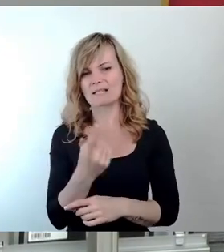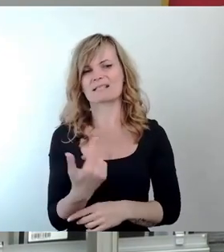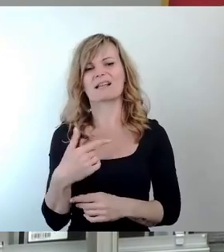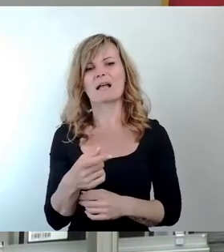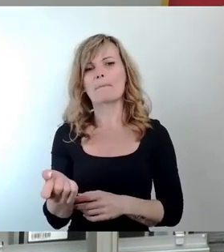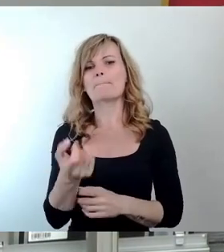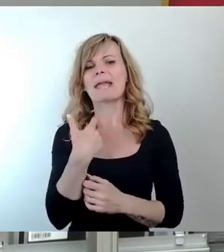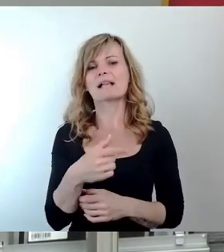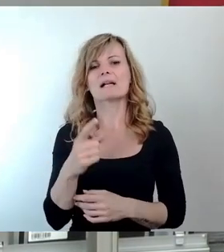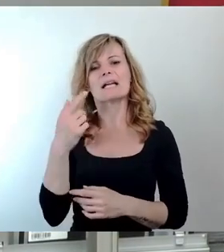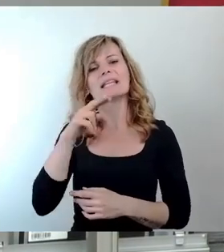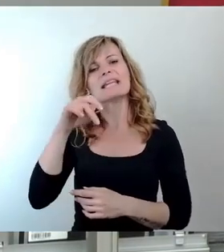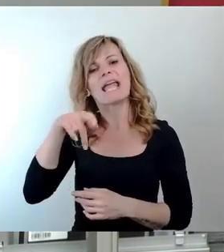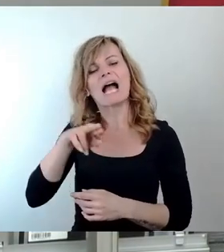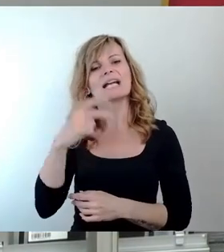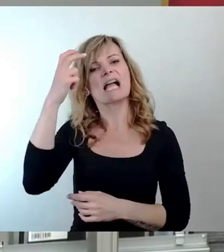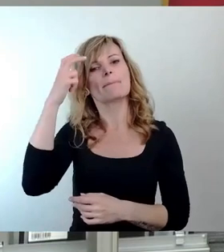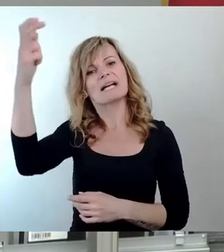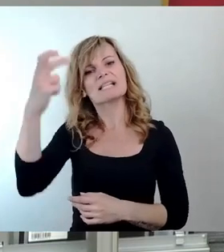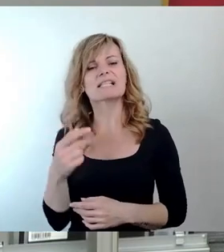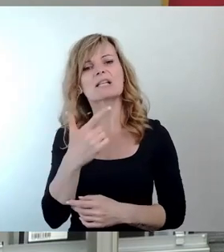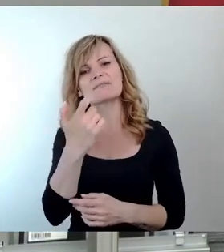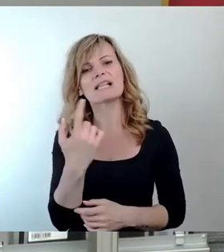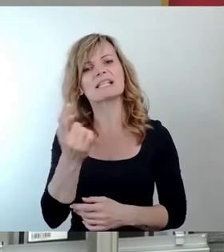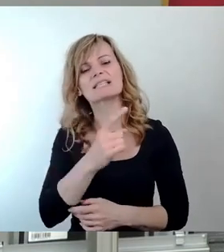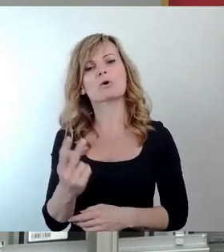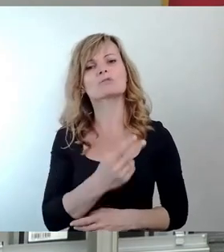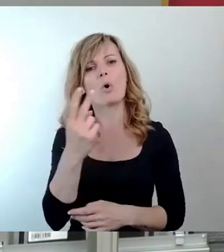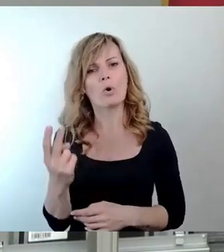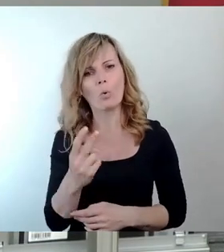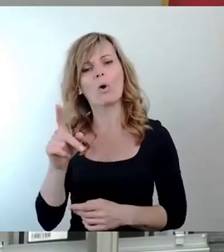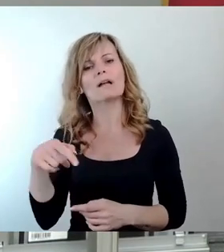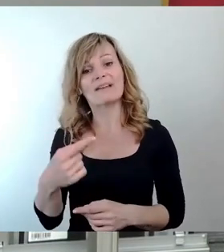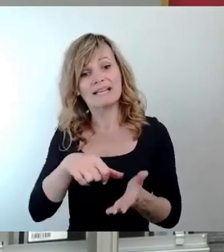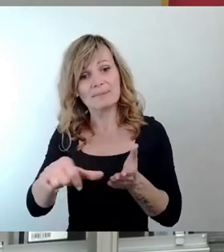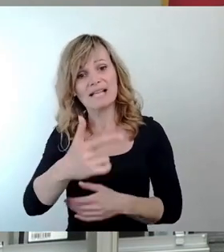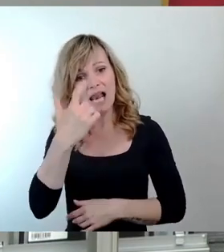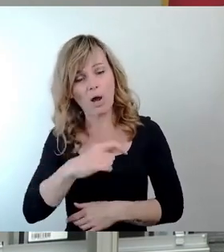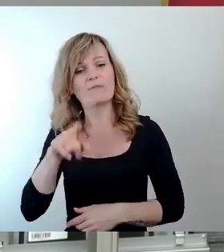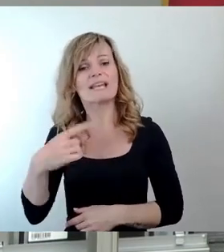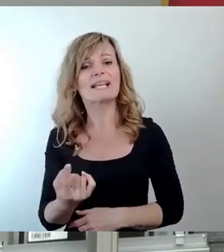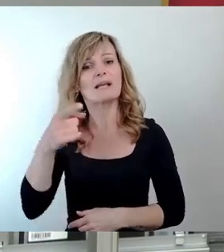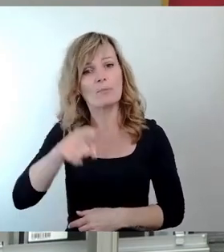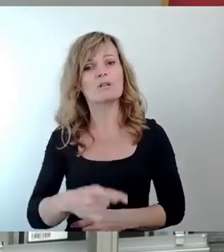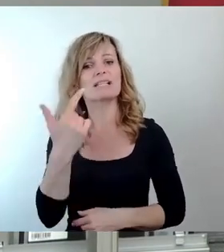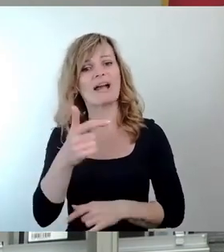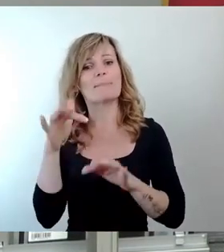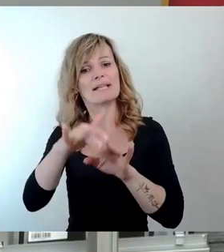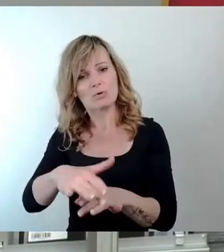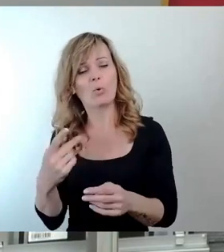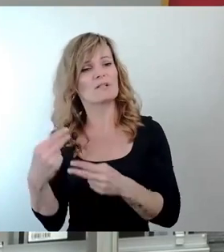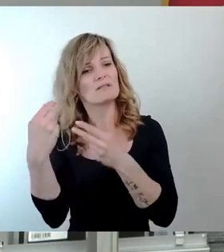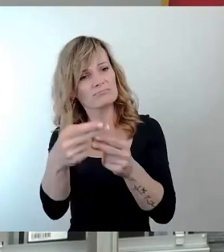dass sie gegen eine sofortige Zahlung von 20.000 Euro im nächsten Monat 2 Millionen Euro zurück überweisen. Ich frage mich gerade, wie viele Stadträte da wohl darauf